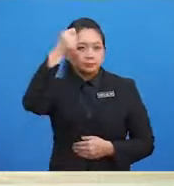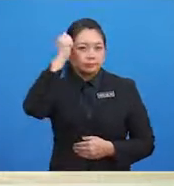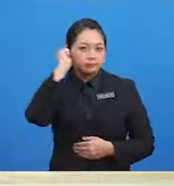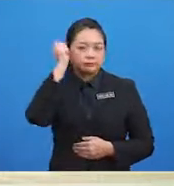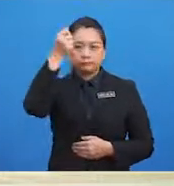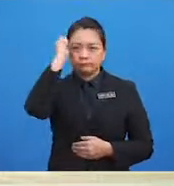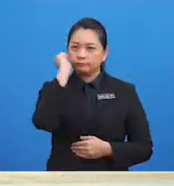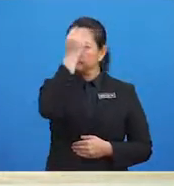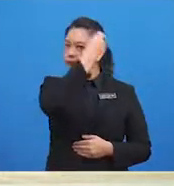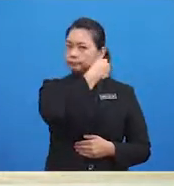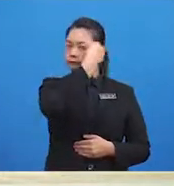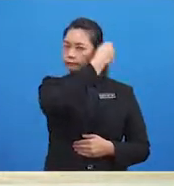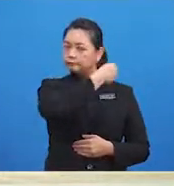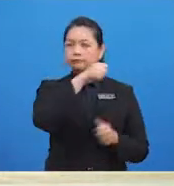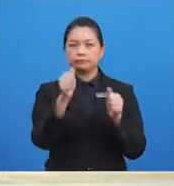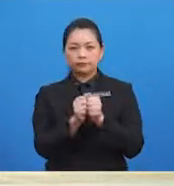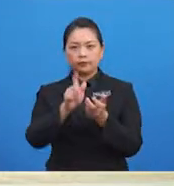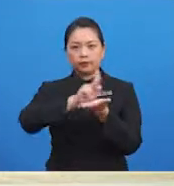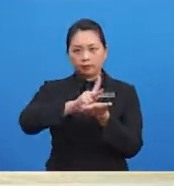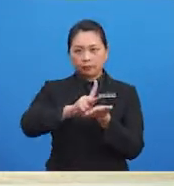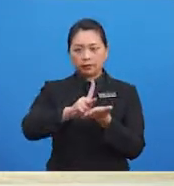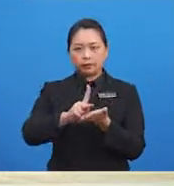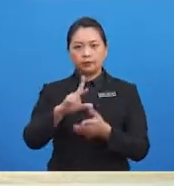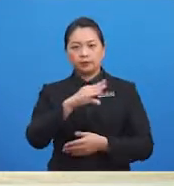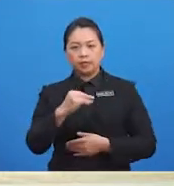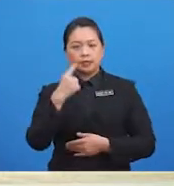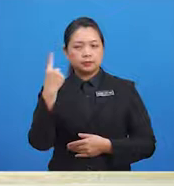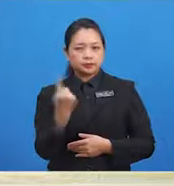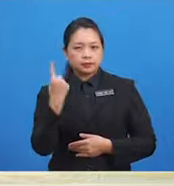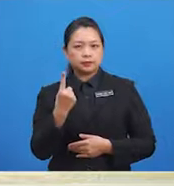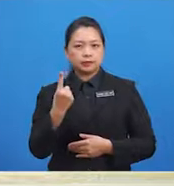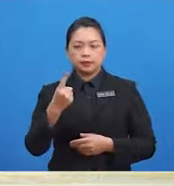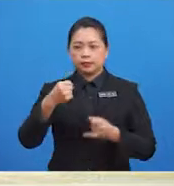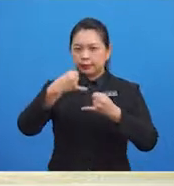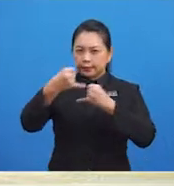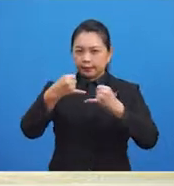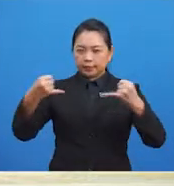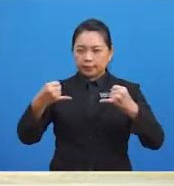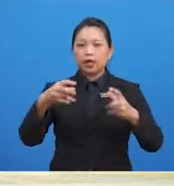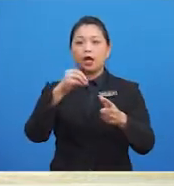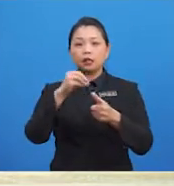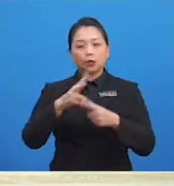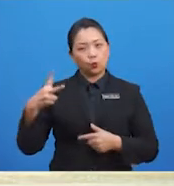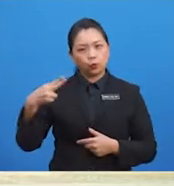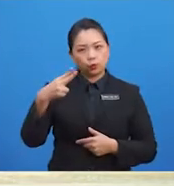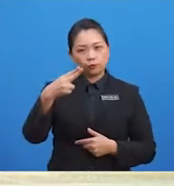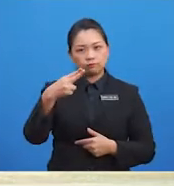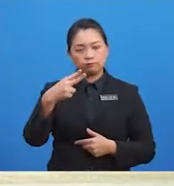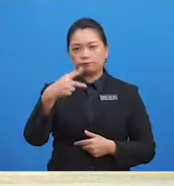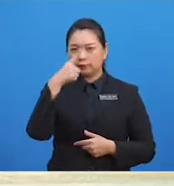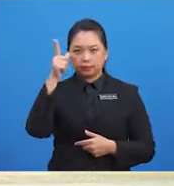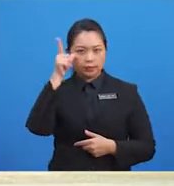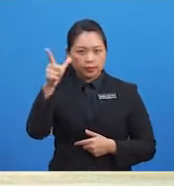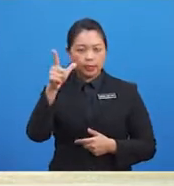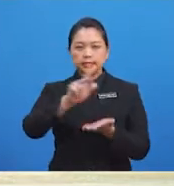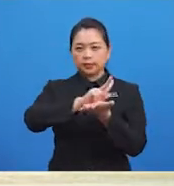kelihatan kemas Murid-murid, perhatikan gambar ini Apakah yang